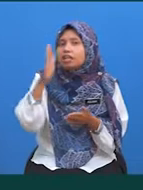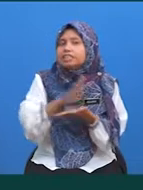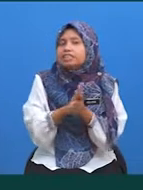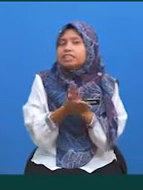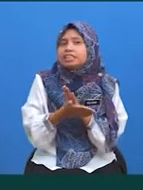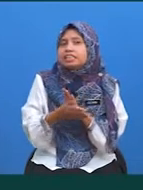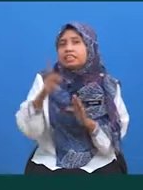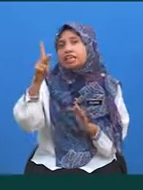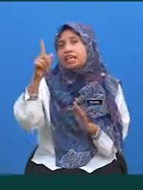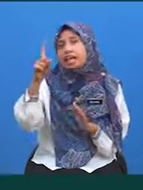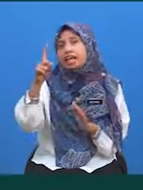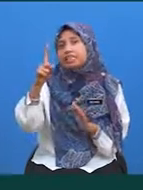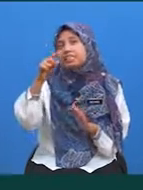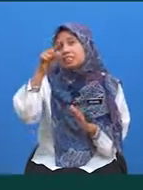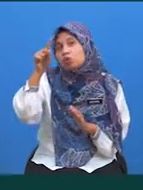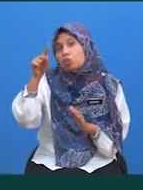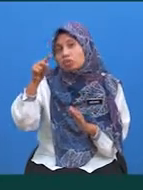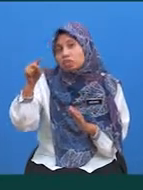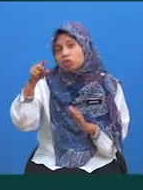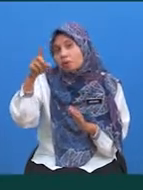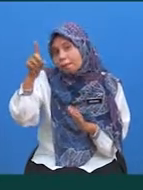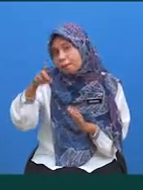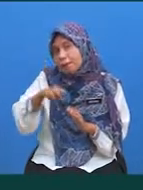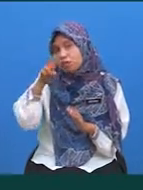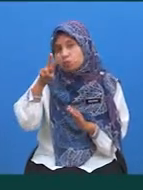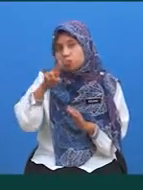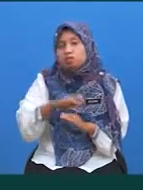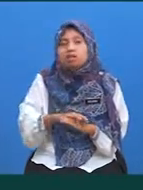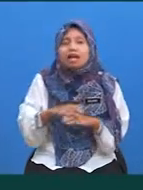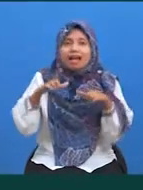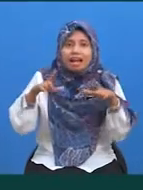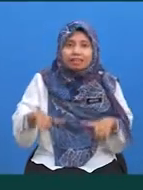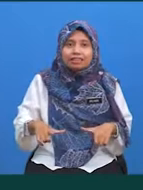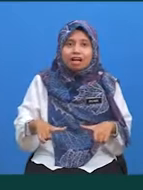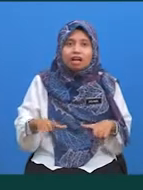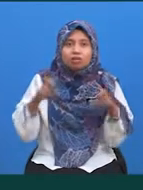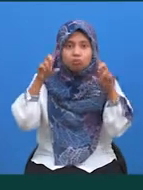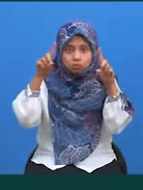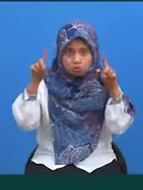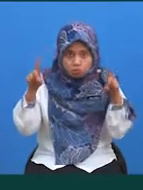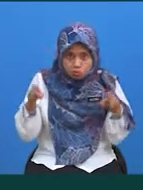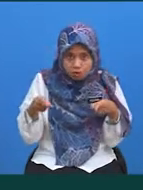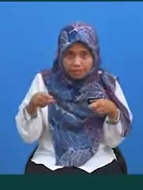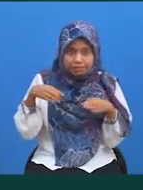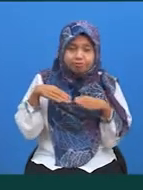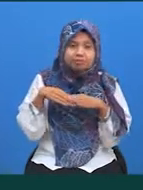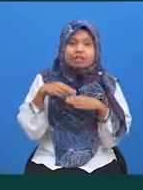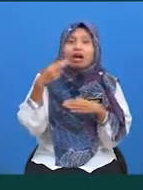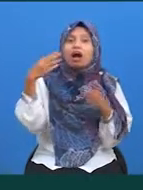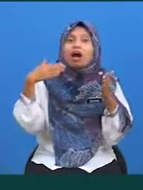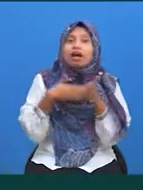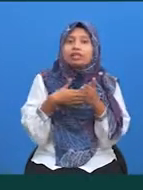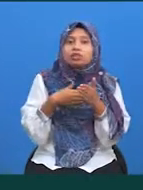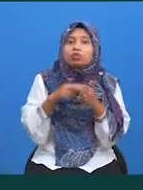KX kuasa 2 per 2 Dan letakkan kurungan serta hat dari 2